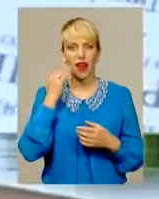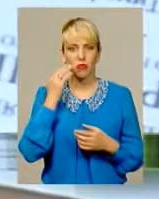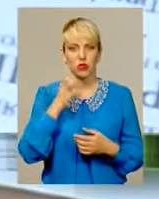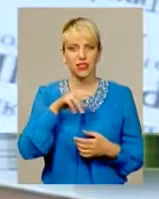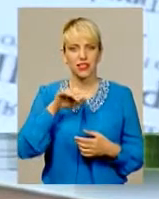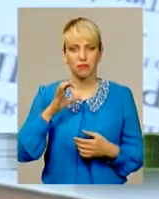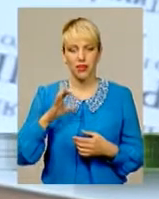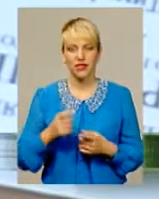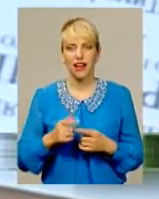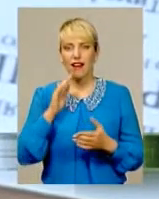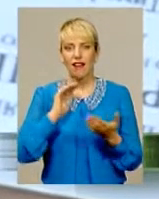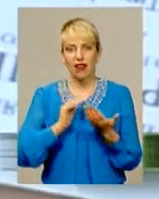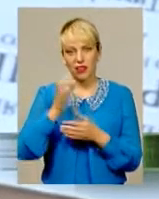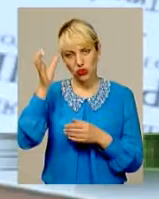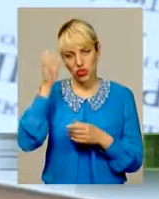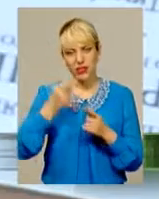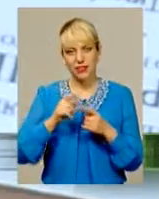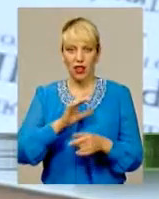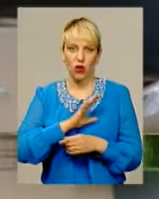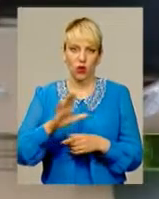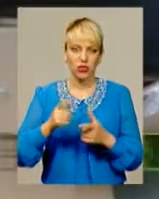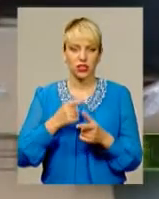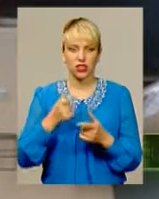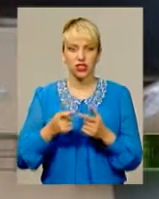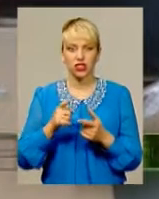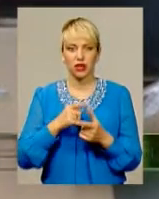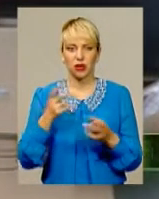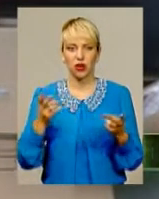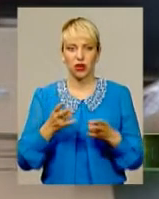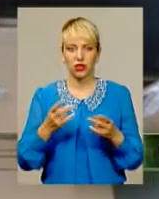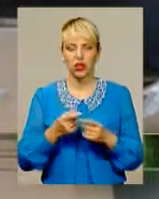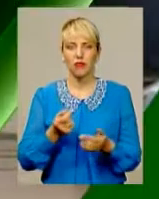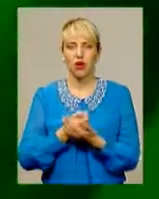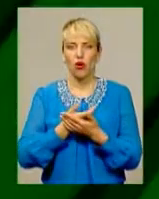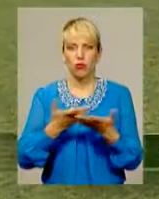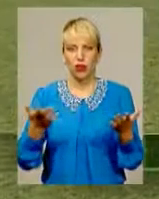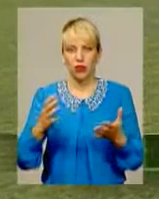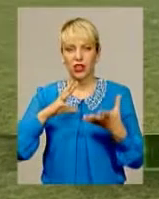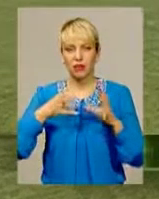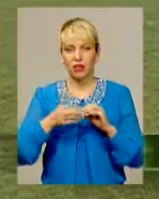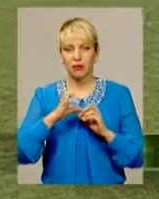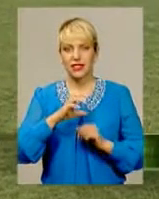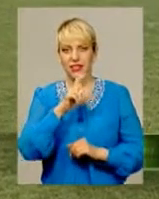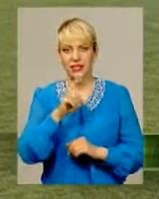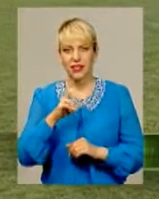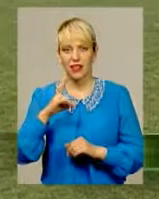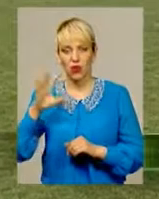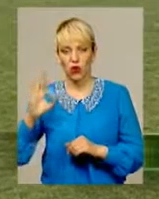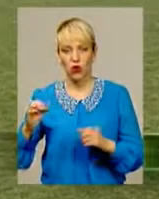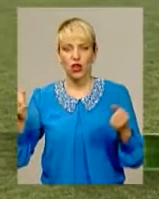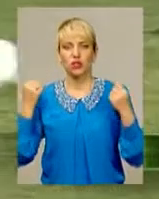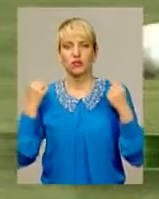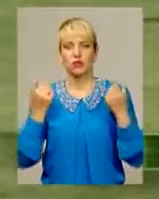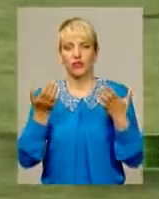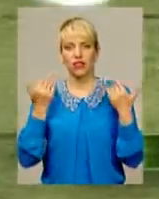освіта, розкіш чи нагальна потреба. В області нарешті оприлюднили результати ЗНО. Про спортивний уікенд. Цими